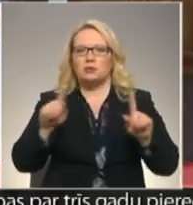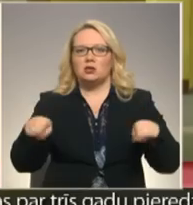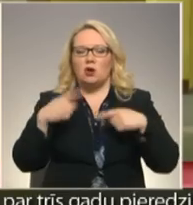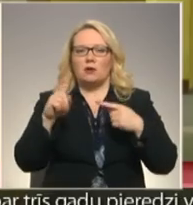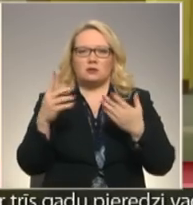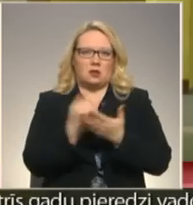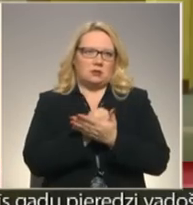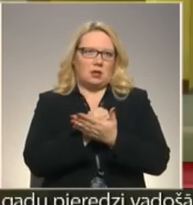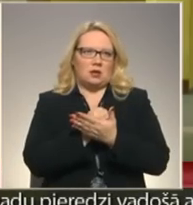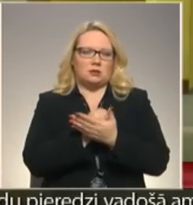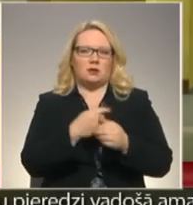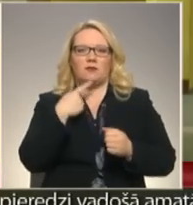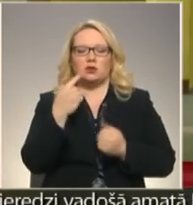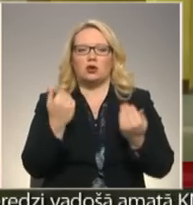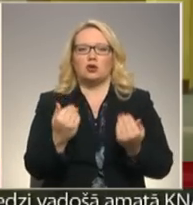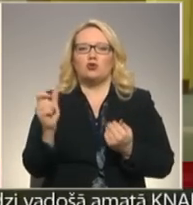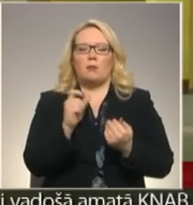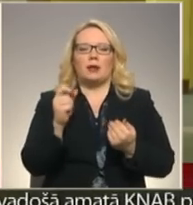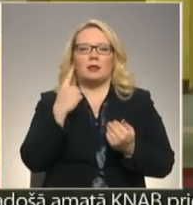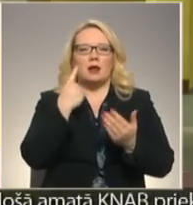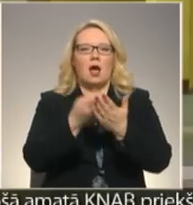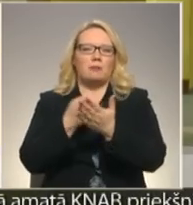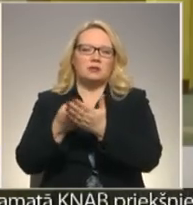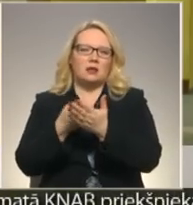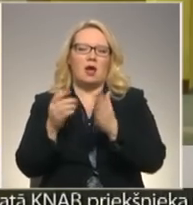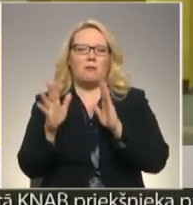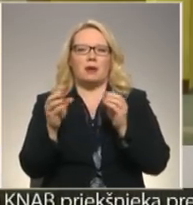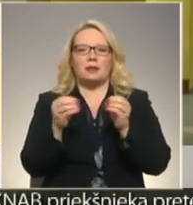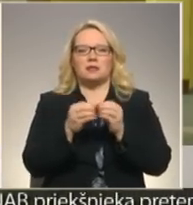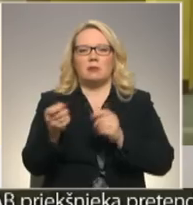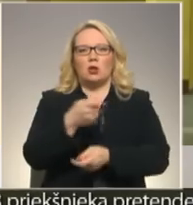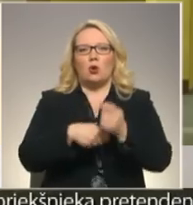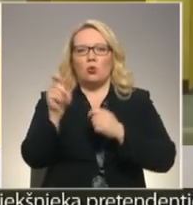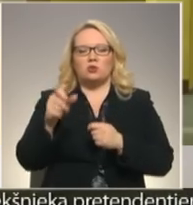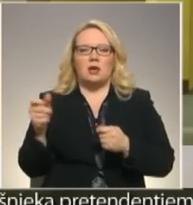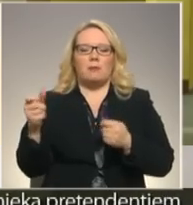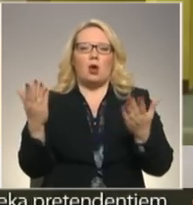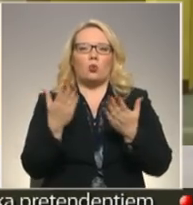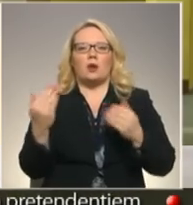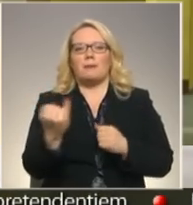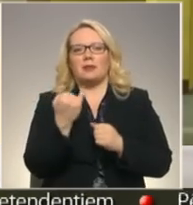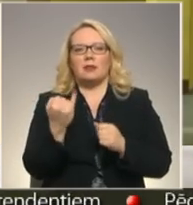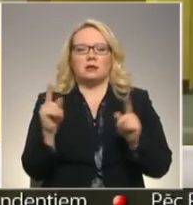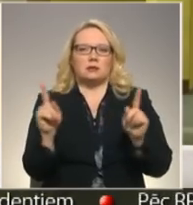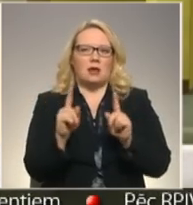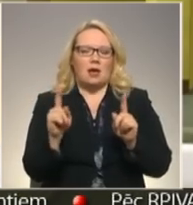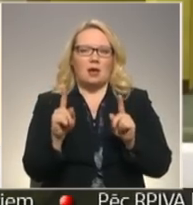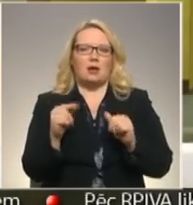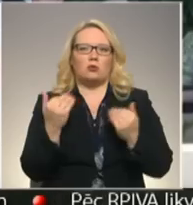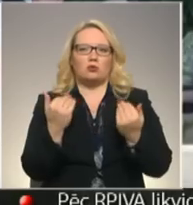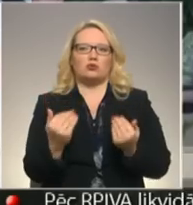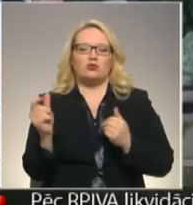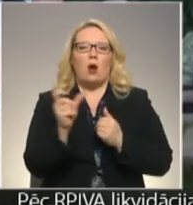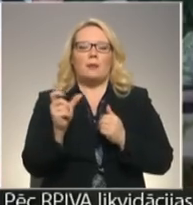sasniegts. Šobrīd ir apzināti varbūt desmit arī uzņēmēju, kuriem interesi ir paliela un viņi